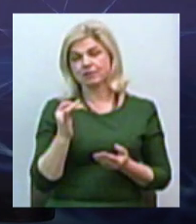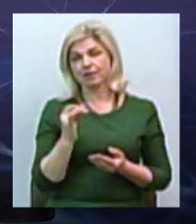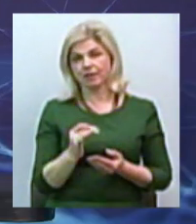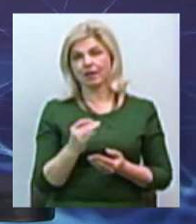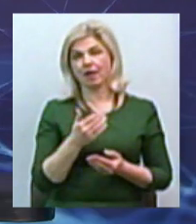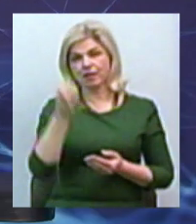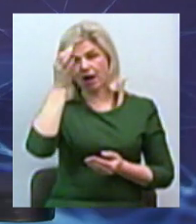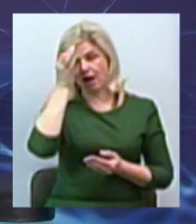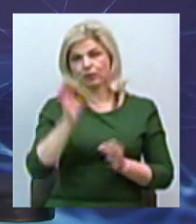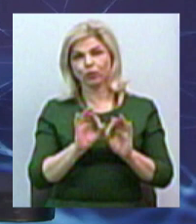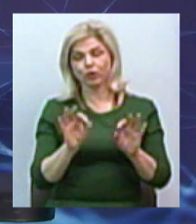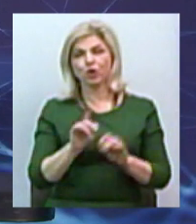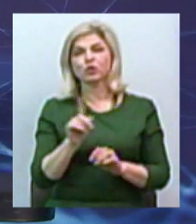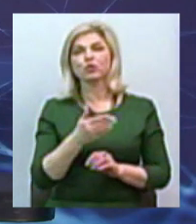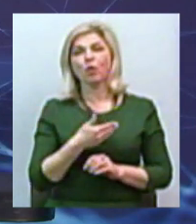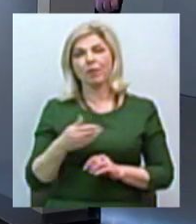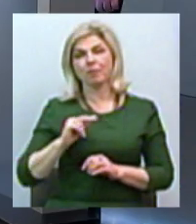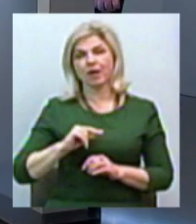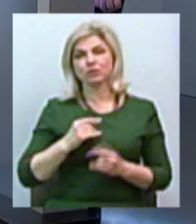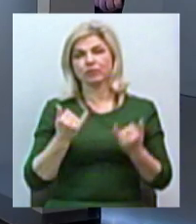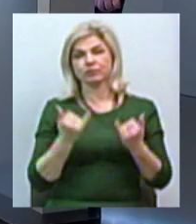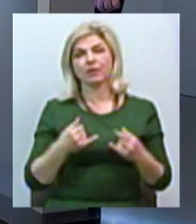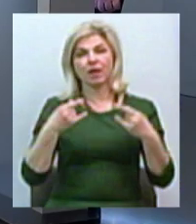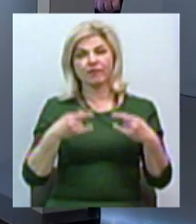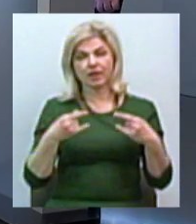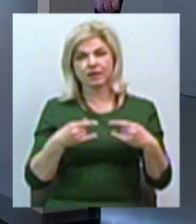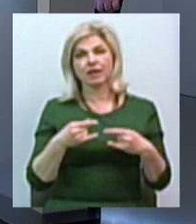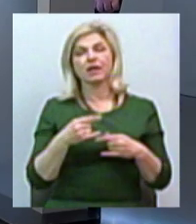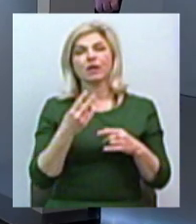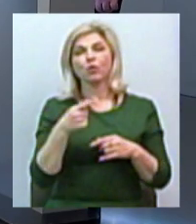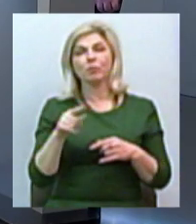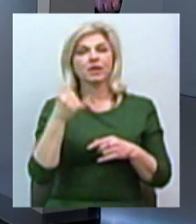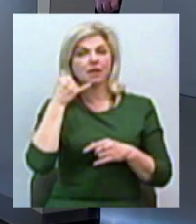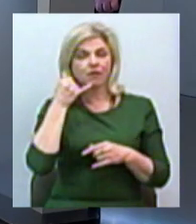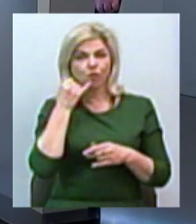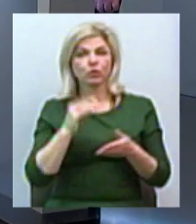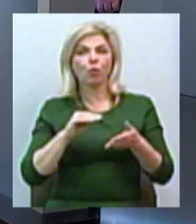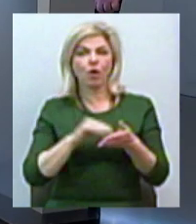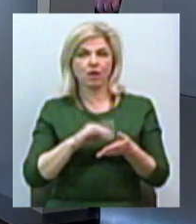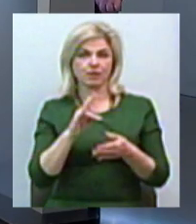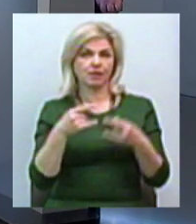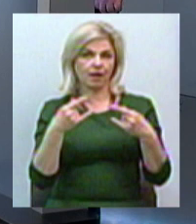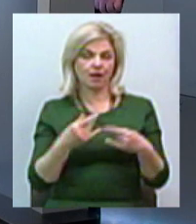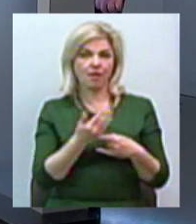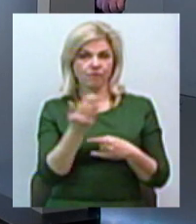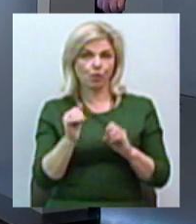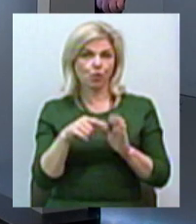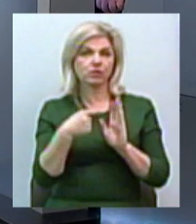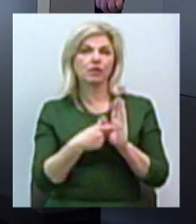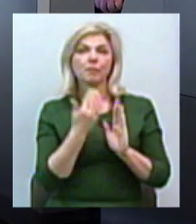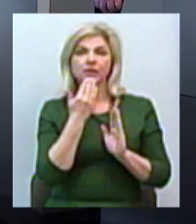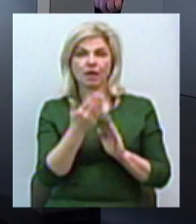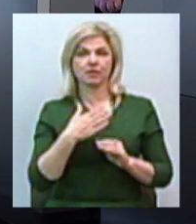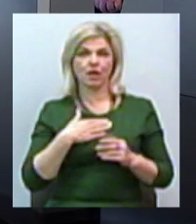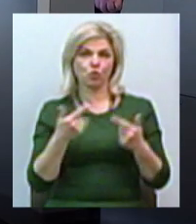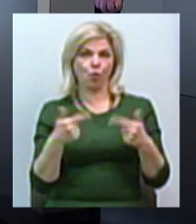Я нагадую нашим глядачам, що ми працюємо в прямому ефірі. Телефон студії 76 92 33, тож ви можете поставити свої запитання